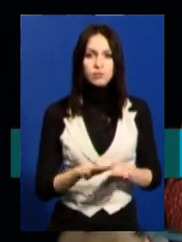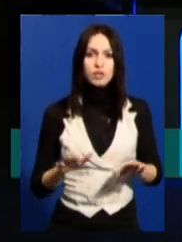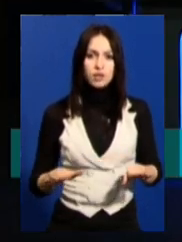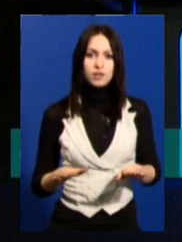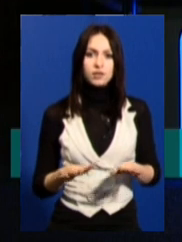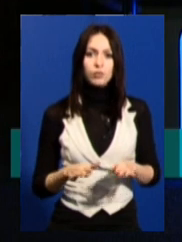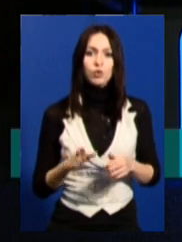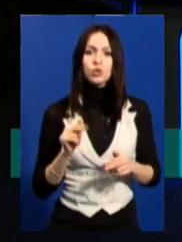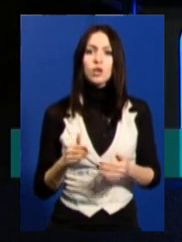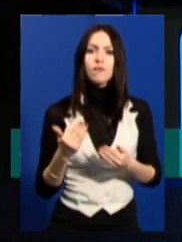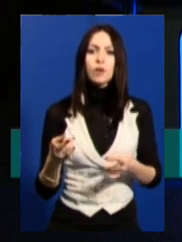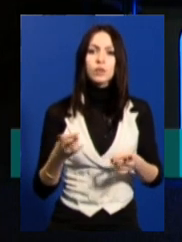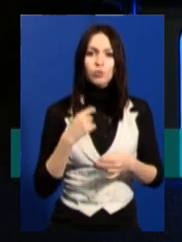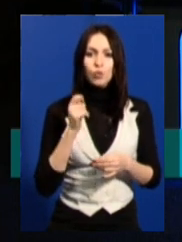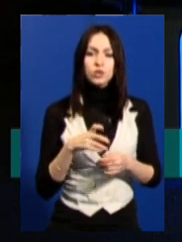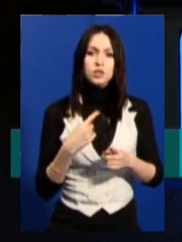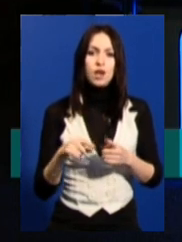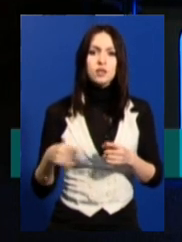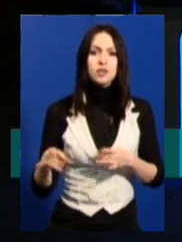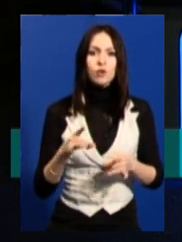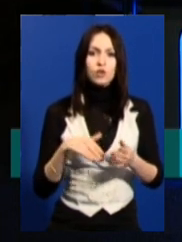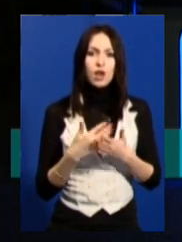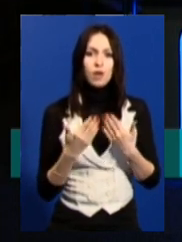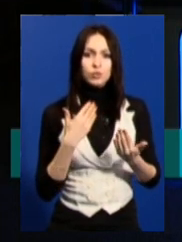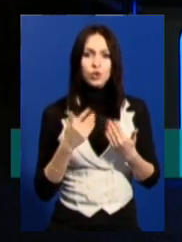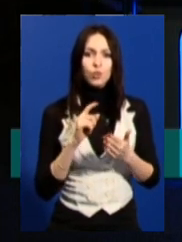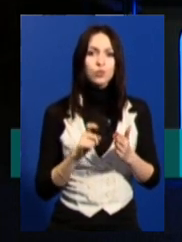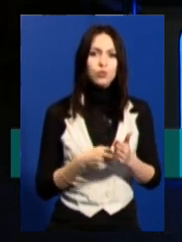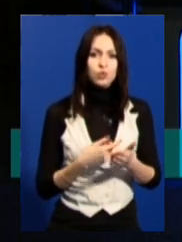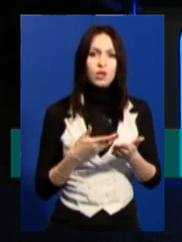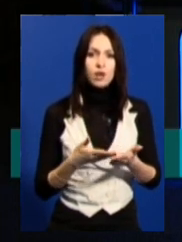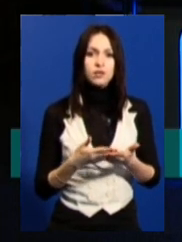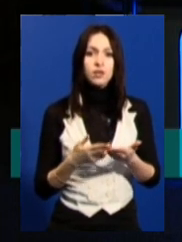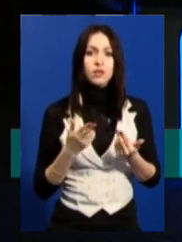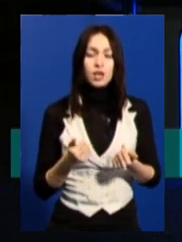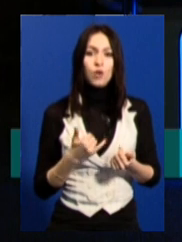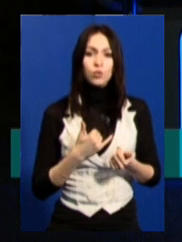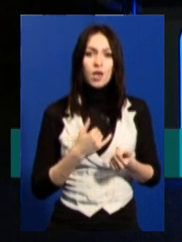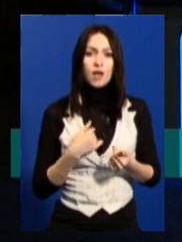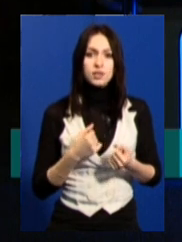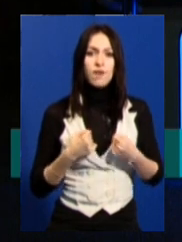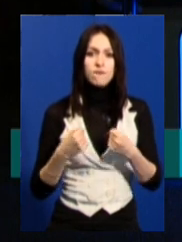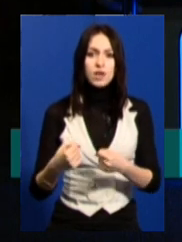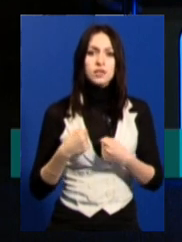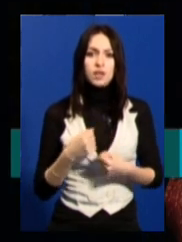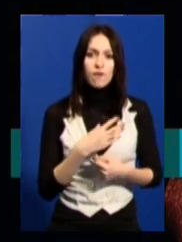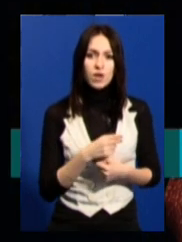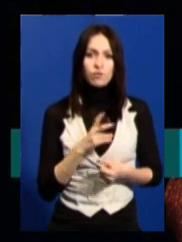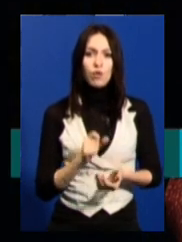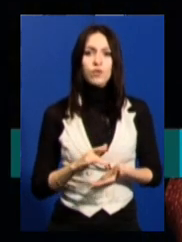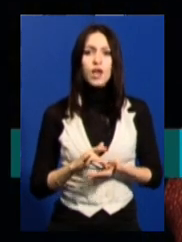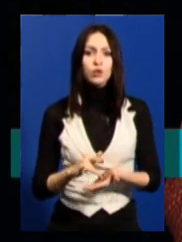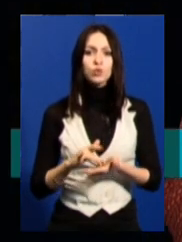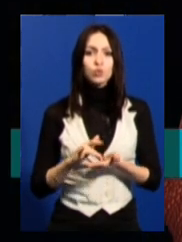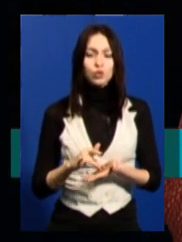є потреба українців з різних регіонів для спілкування? Зараз дізнатися одне про… Нас возив у Львові на екскурсію